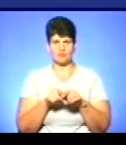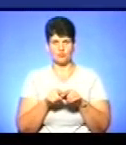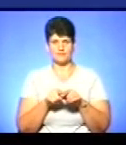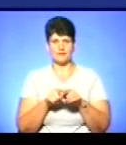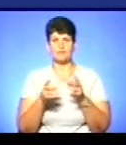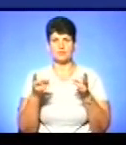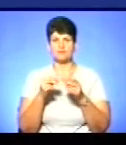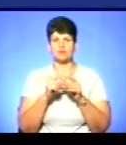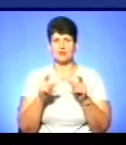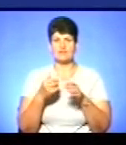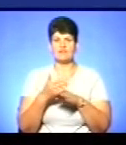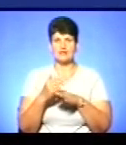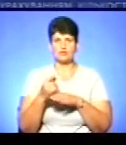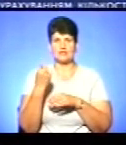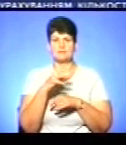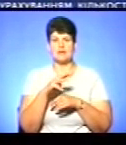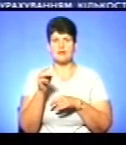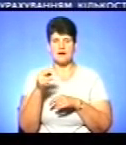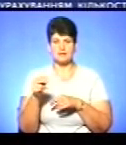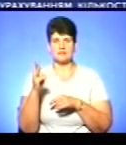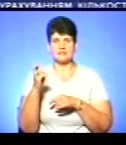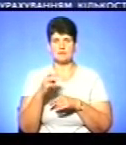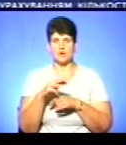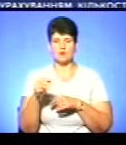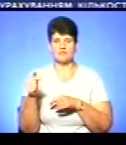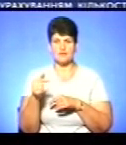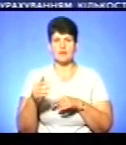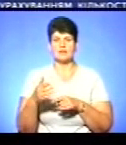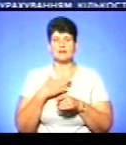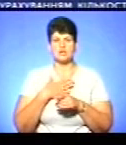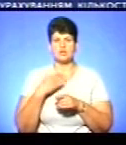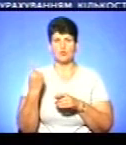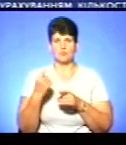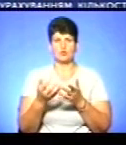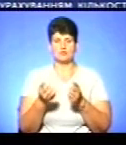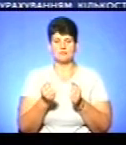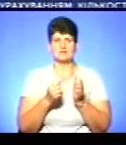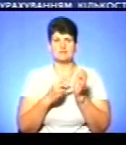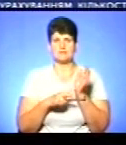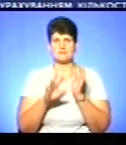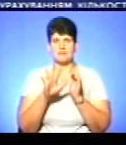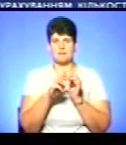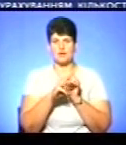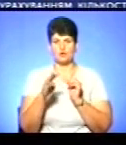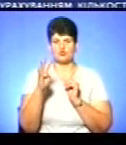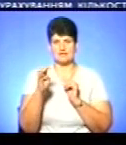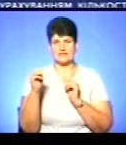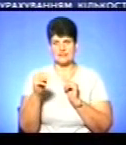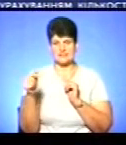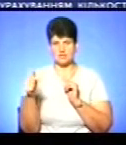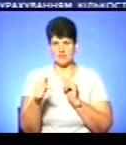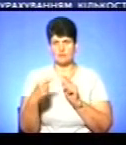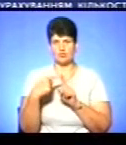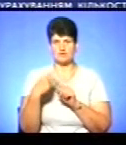виділила 1 мільярд 300 мільйонів гривень. З них наша область отримала 75 мільйонів 400 тисяч гривень, плюс